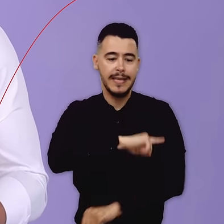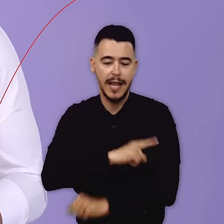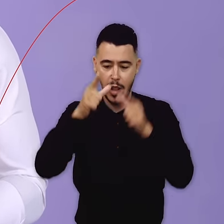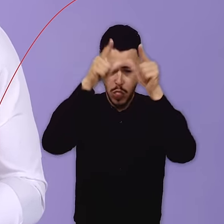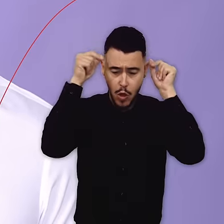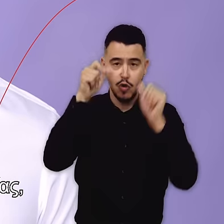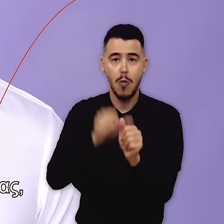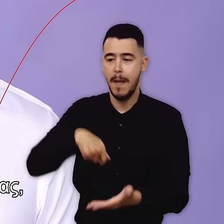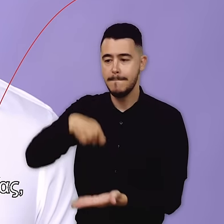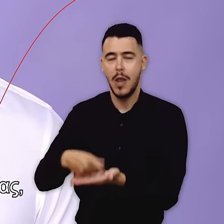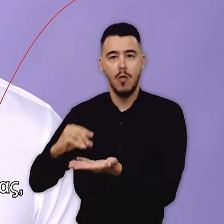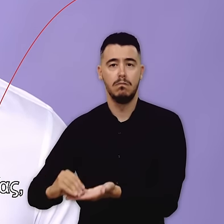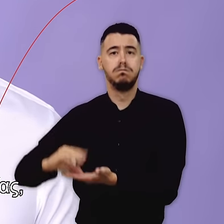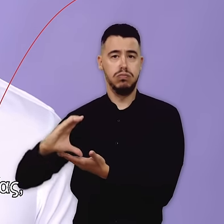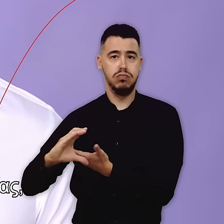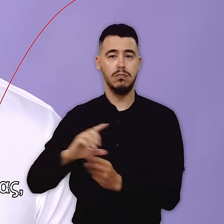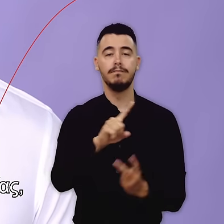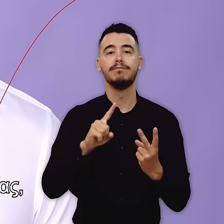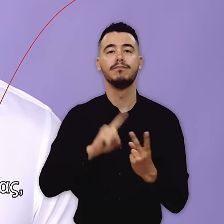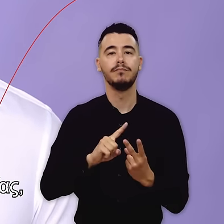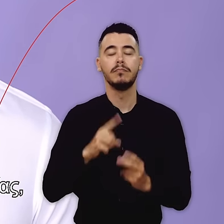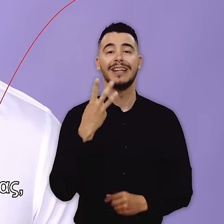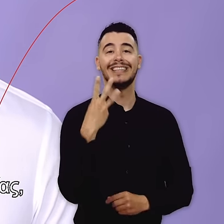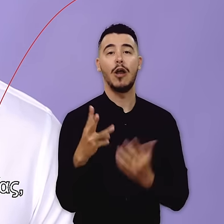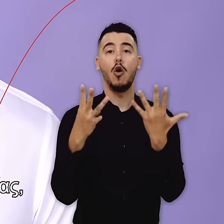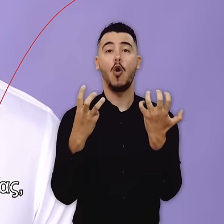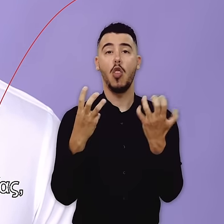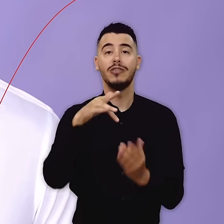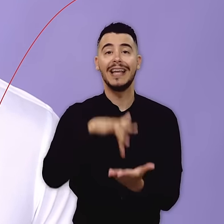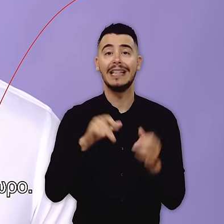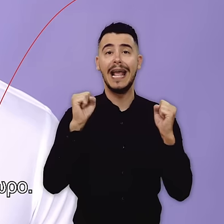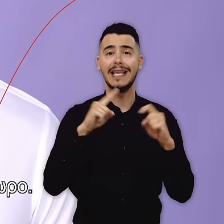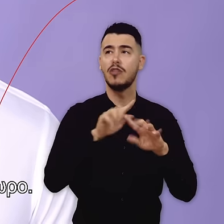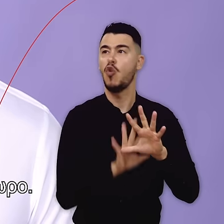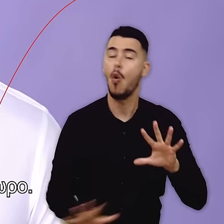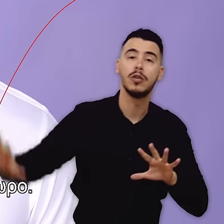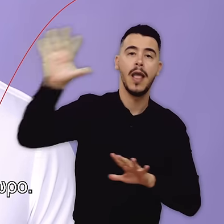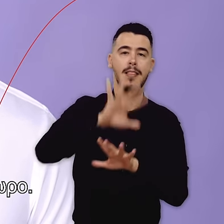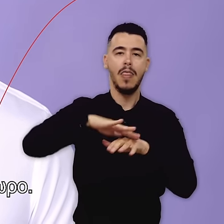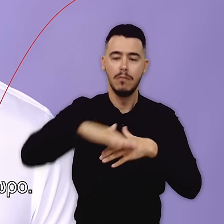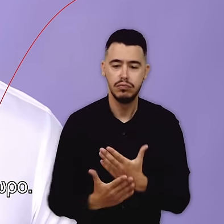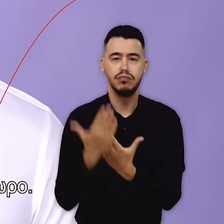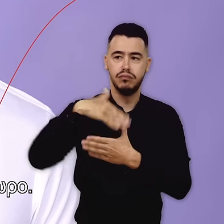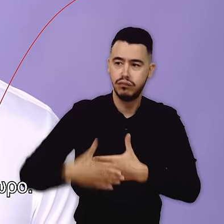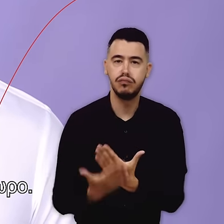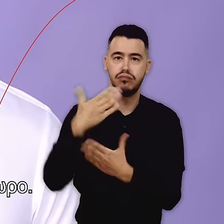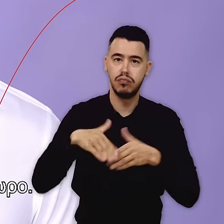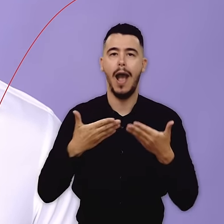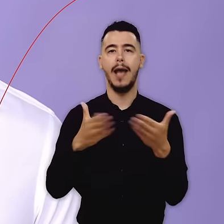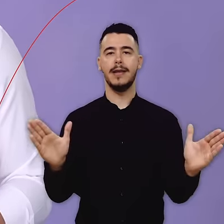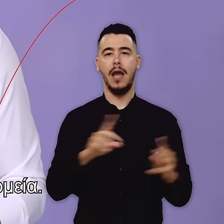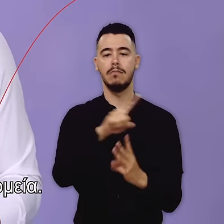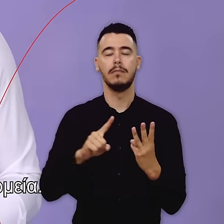μισθών των υγειονομικών. 2. 380 τοπικές μονάδες υγείας. Κέντρα υγείας, 24 ώρες, 24